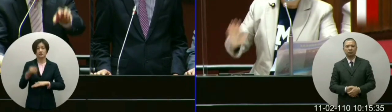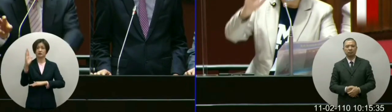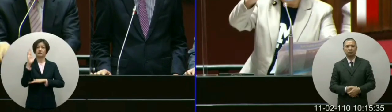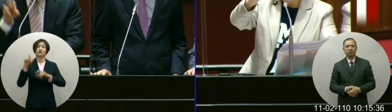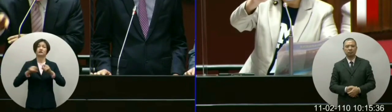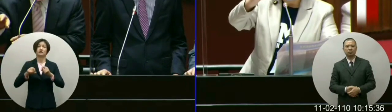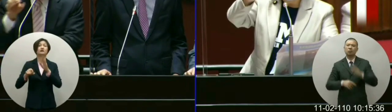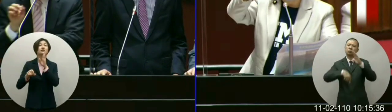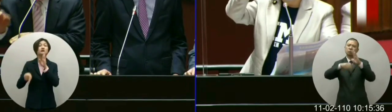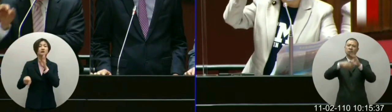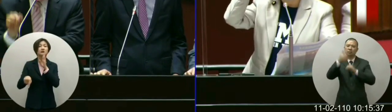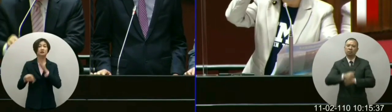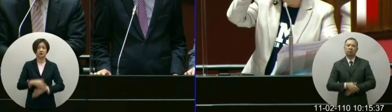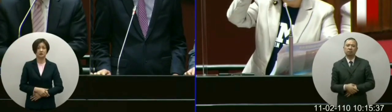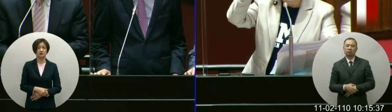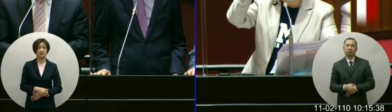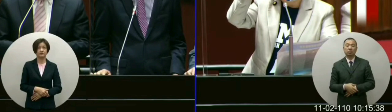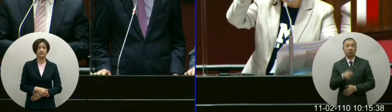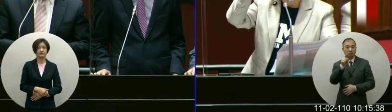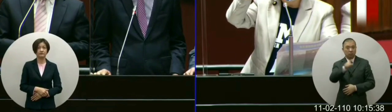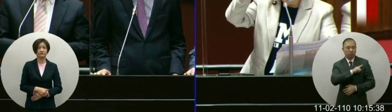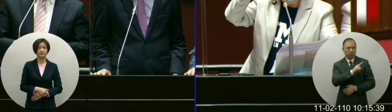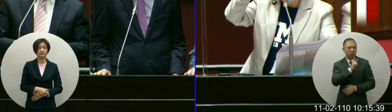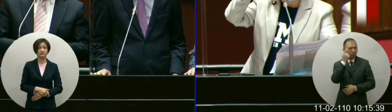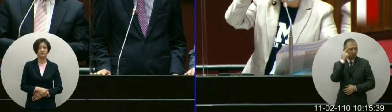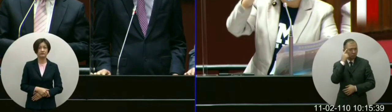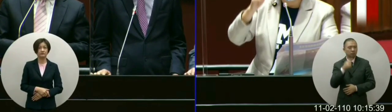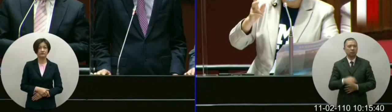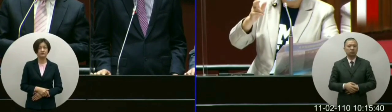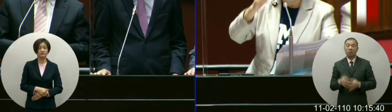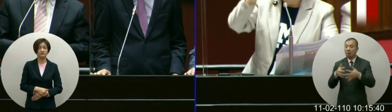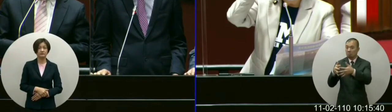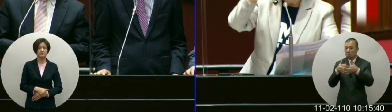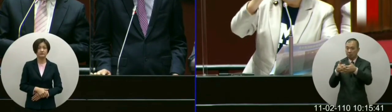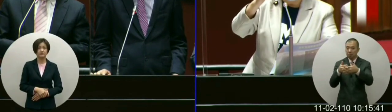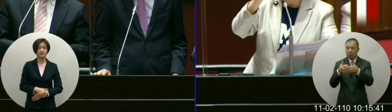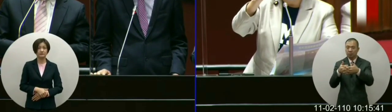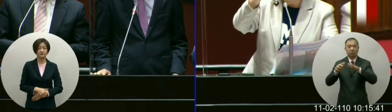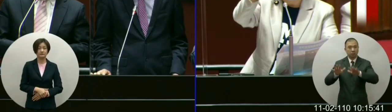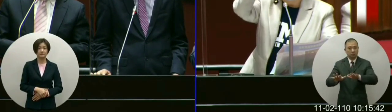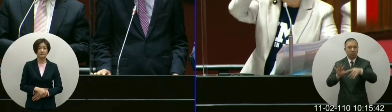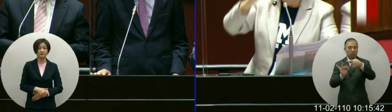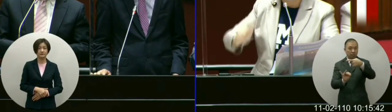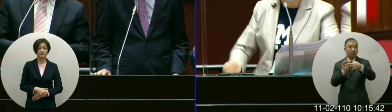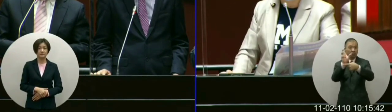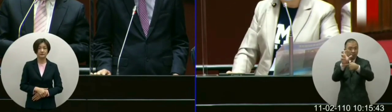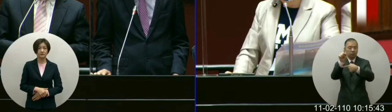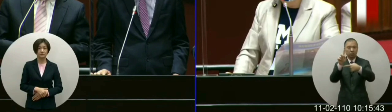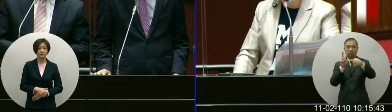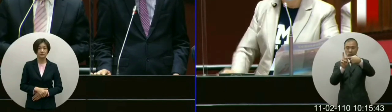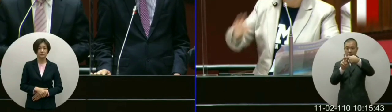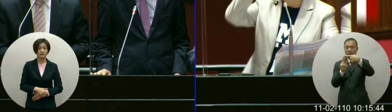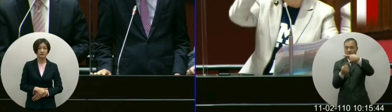策现在就是在决定你另外一个思维去思考美国目前八成是没有莱克